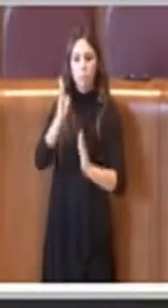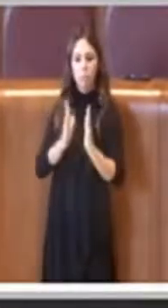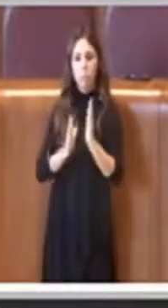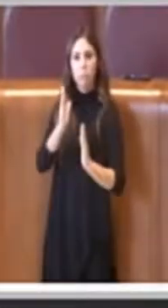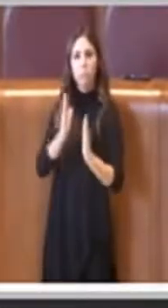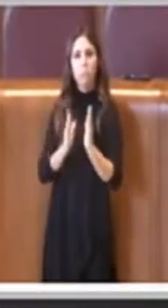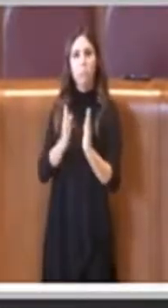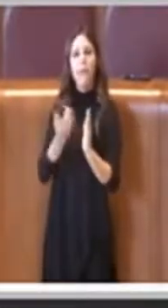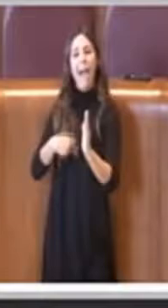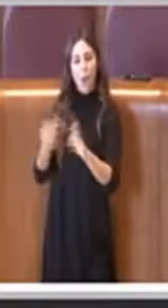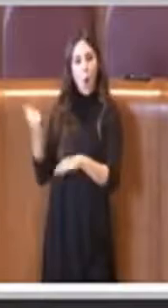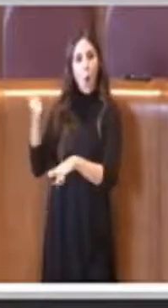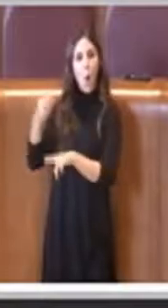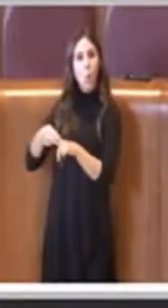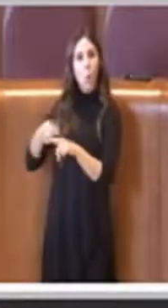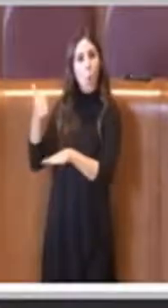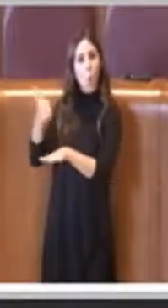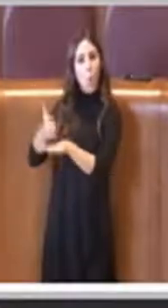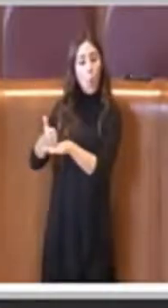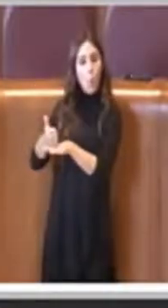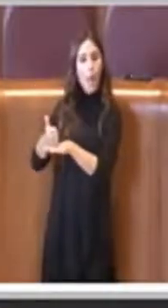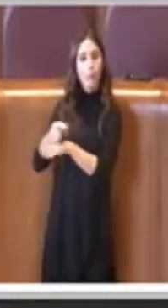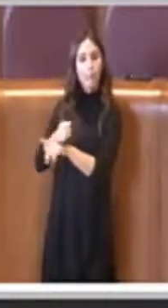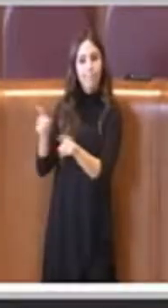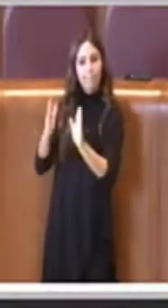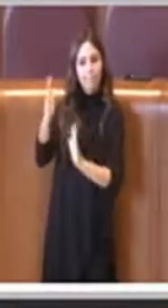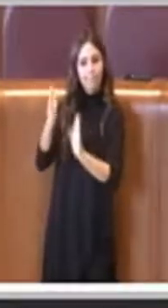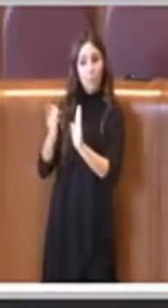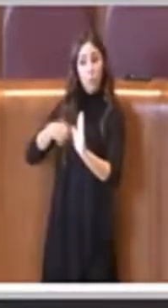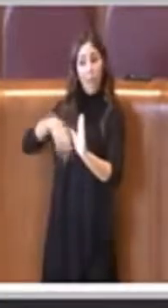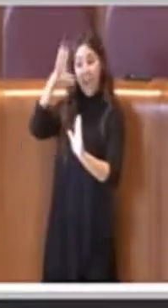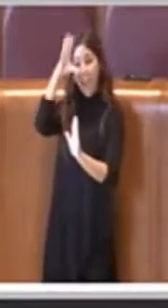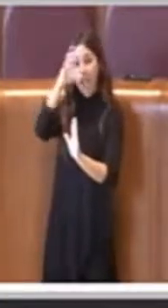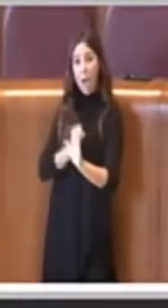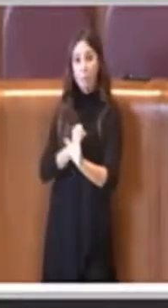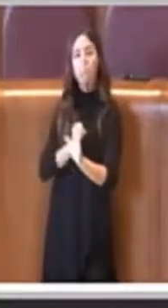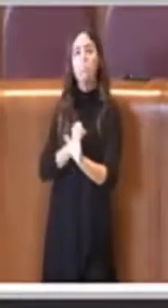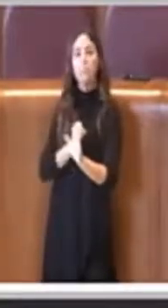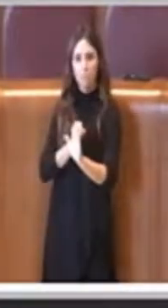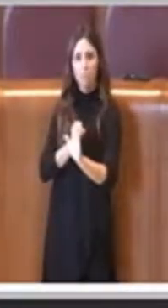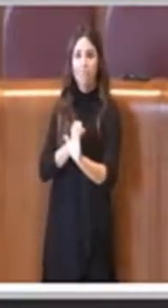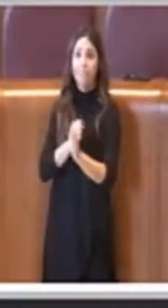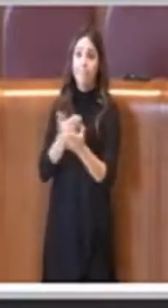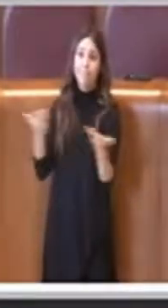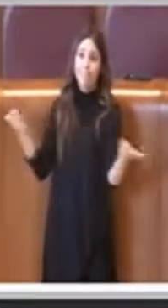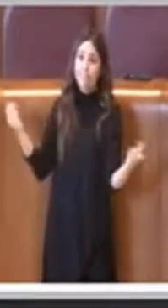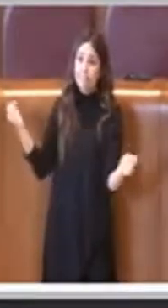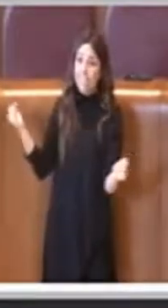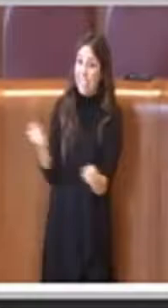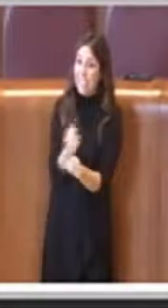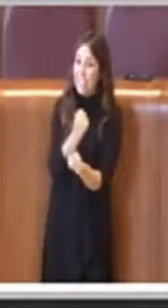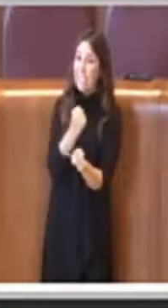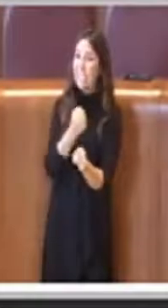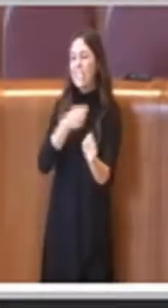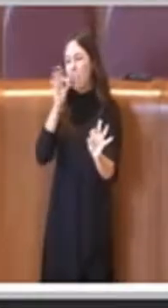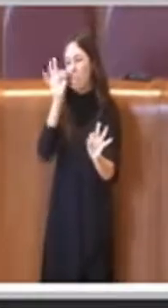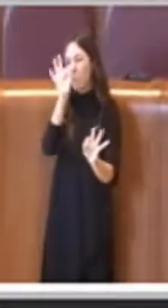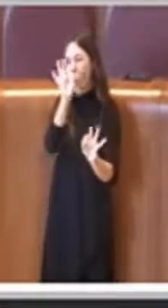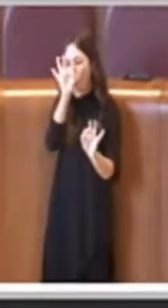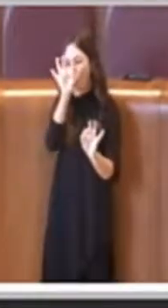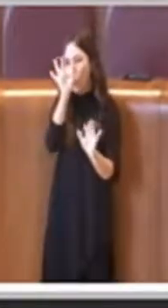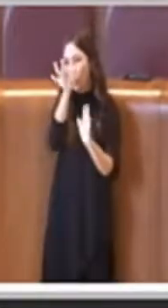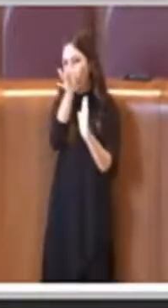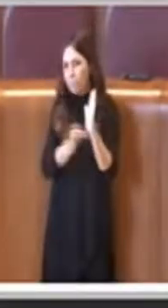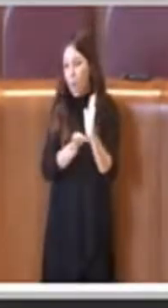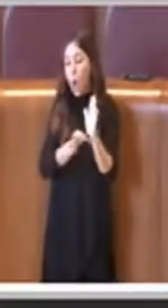'avvocatura capitolina abbiamo ben compreso che purtroppo insomma quel punto del programma